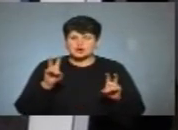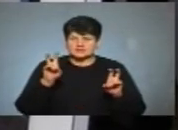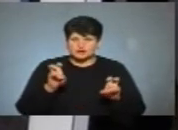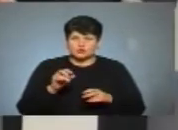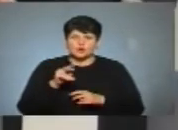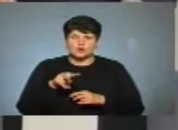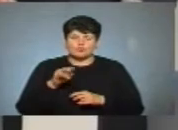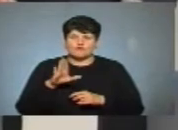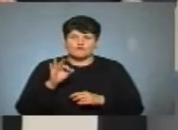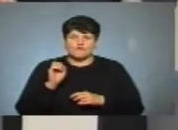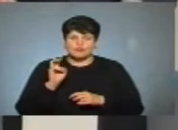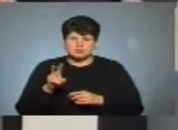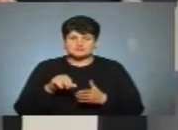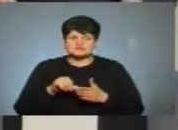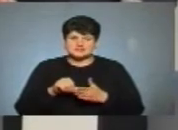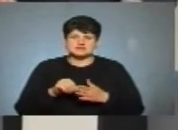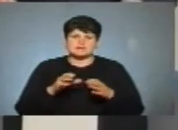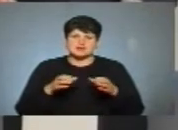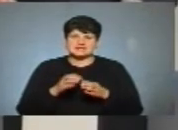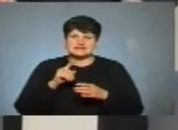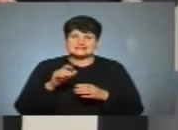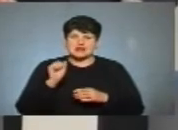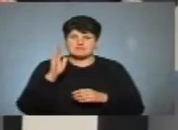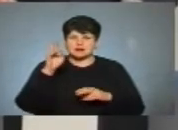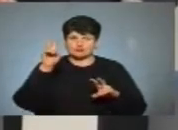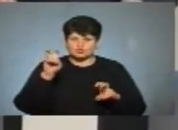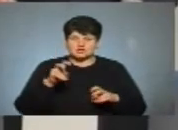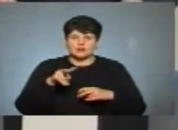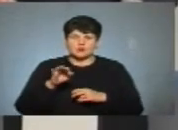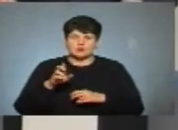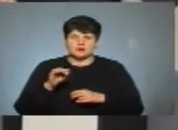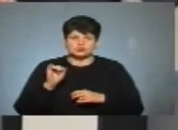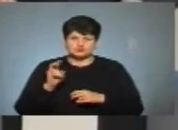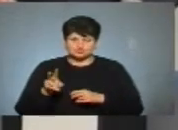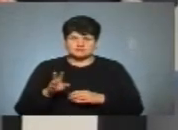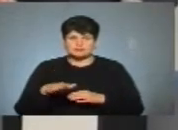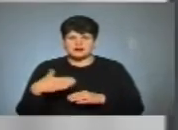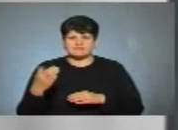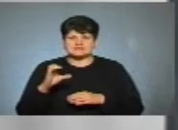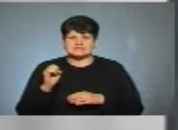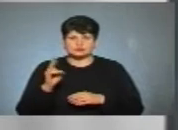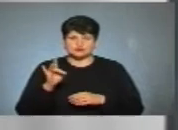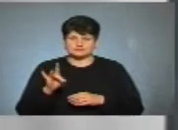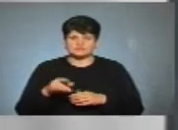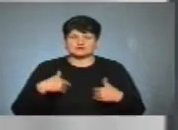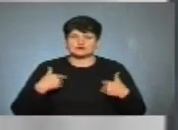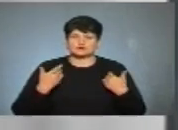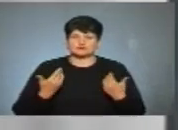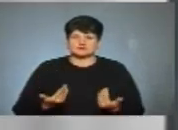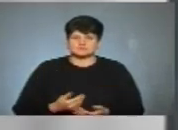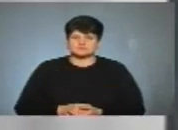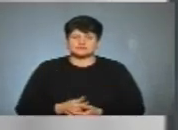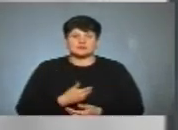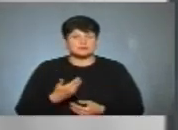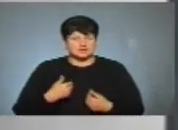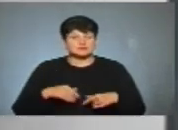представниця партії «За майбутнє» та Василь Лобачук, представник партії «Правий сектор». Вітаю вас. Ми